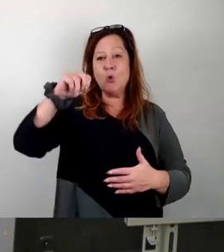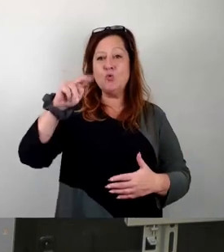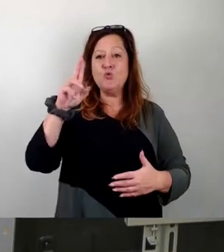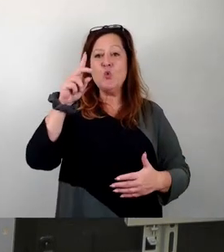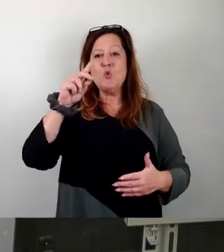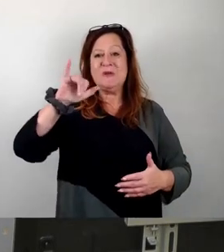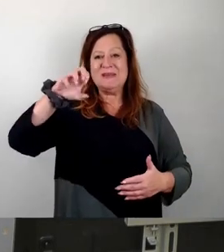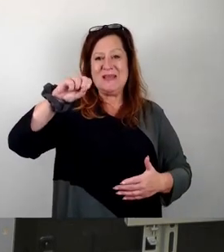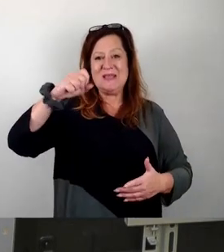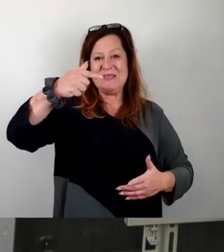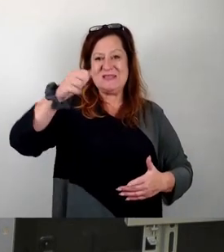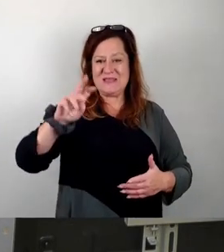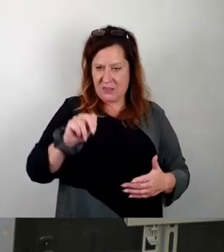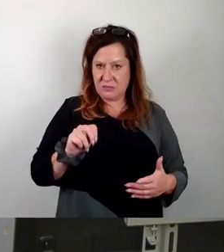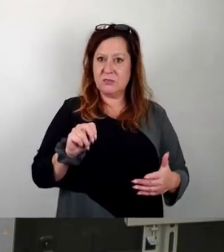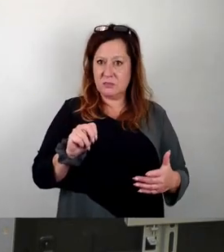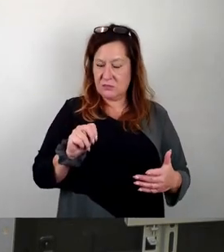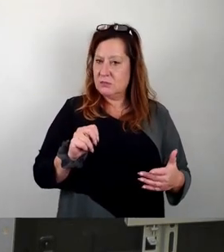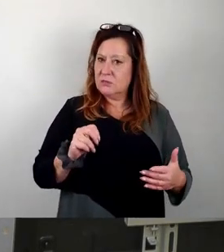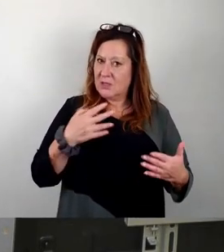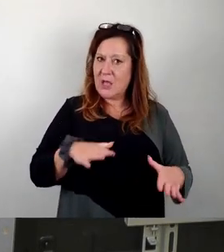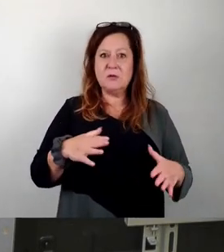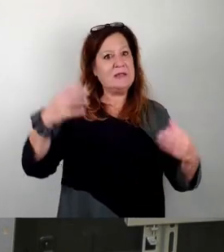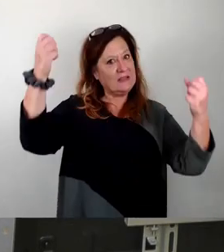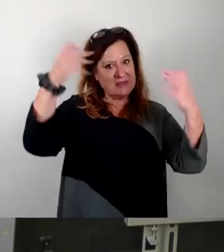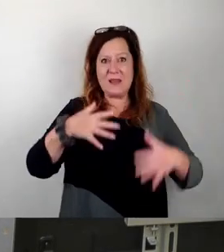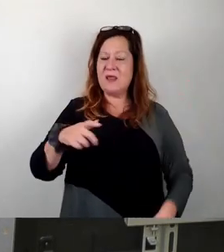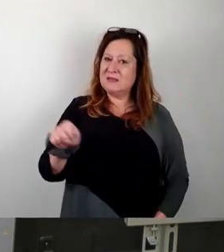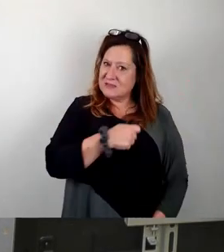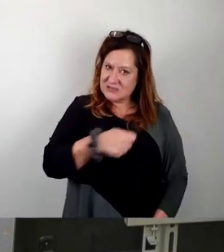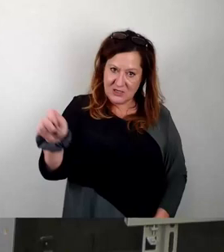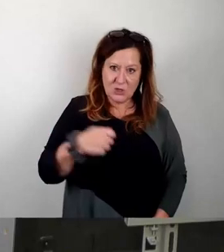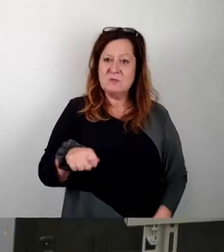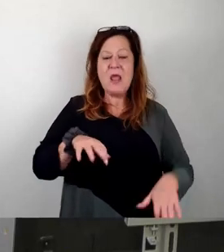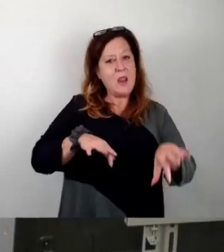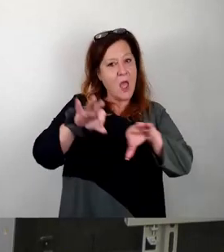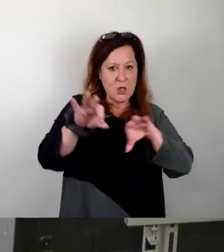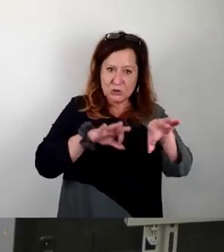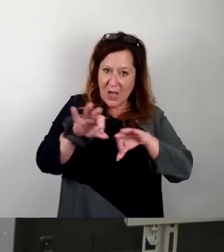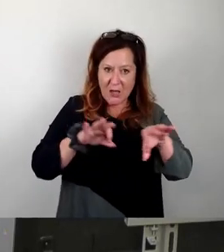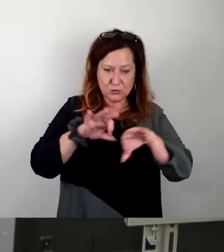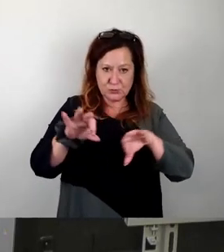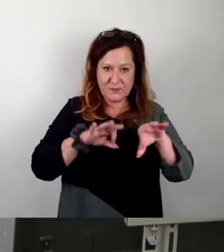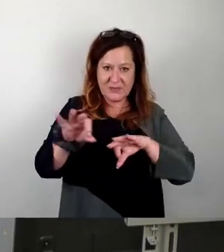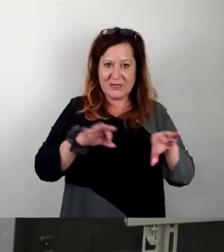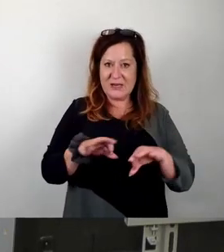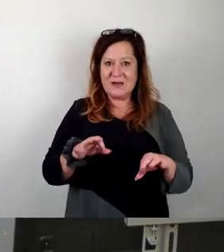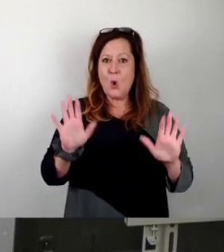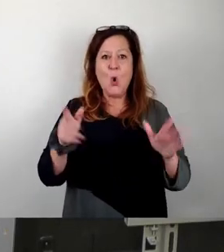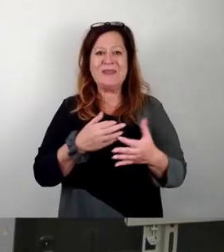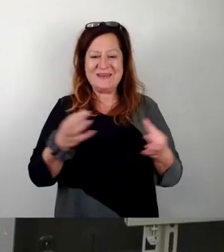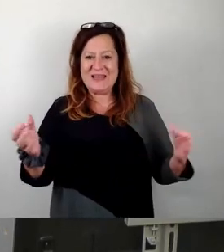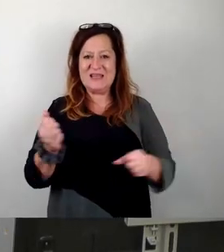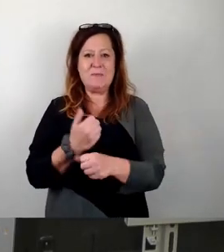ausleben. Das heißt, beim Saison, beim Tischtennisspielen, beim Schachspielen, beim Nichtstun oder beim